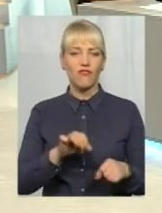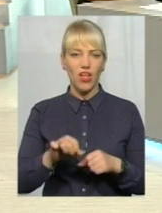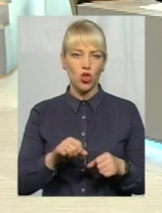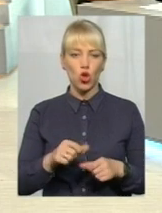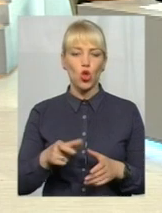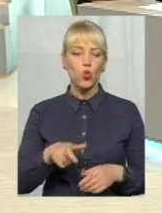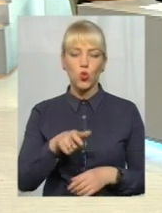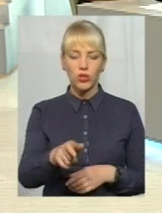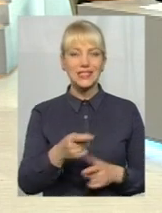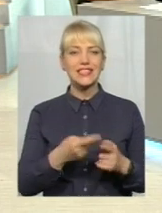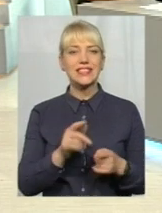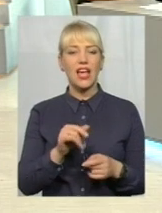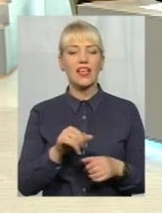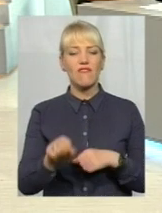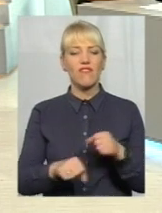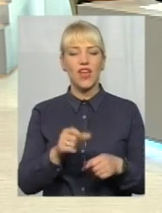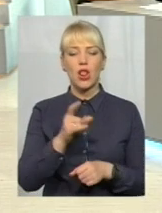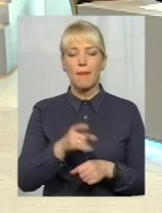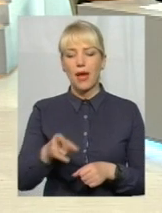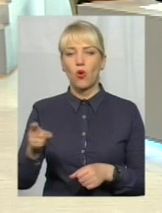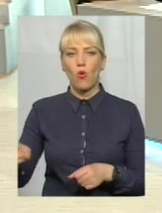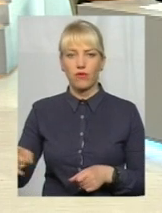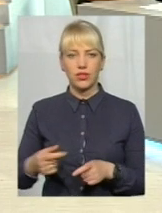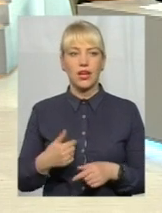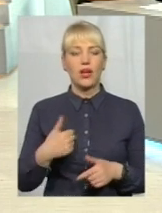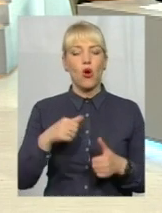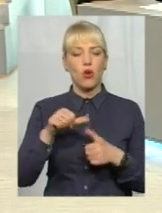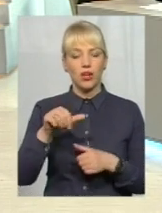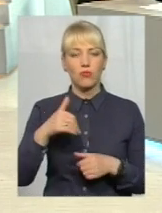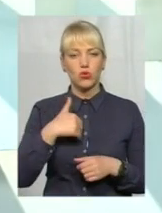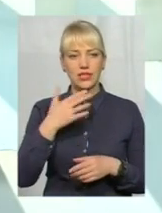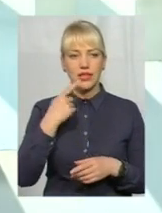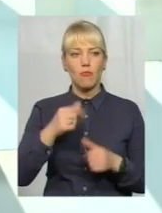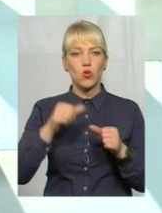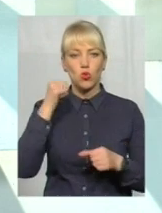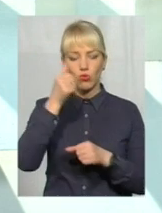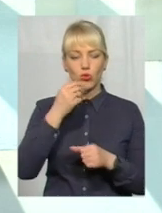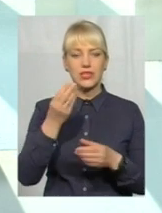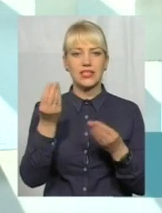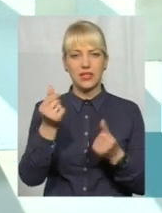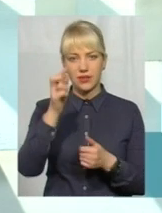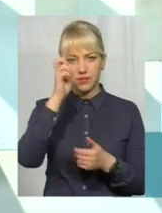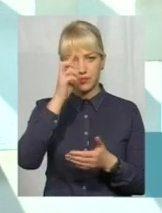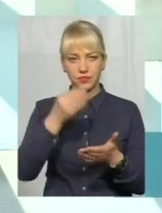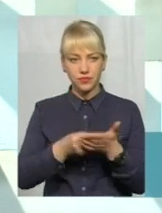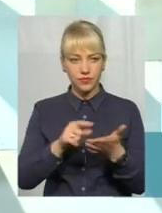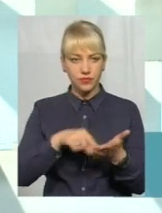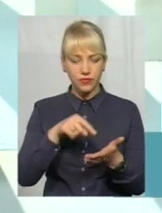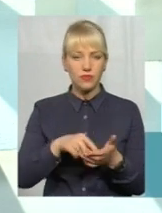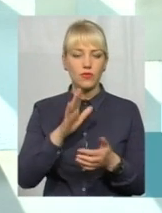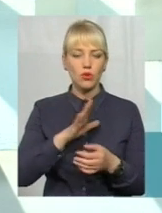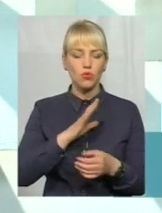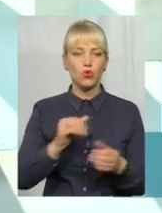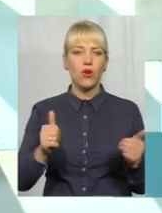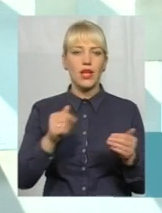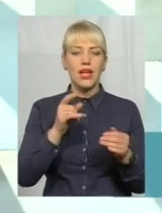парковки. Окремо хочеться сказати за велосипедні парковки, тому що минулого року за рахунок бюджету було встановлено велопарковки біля кожної